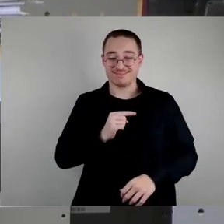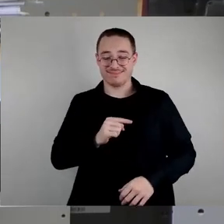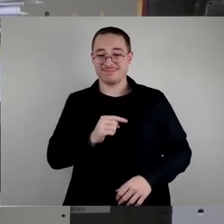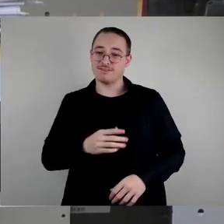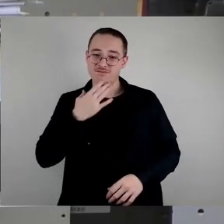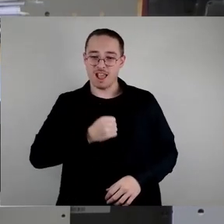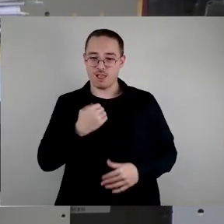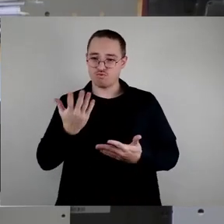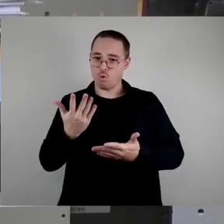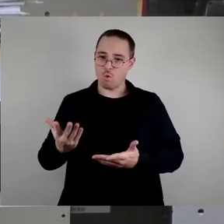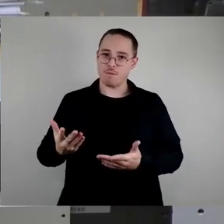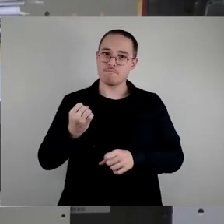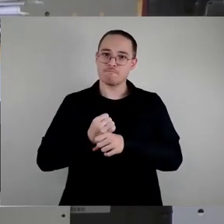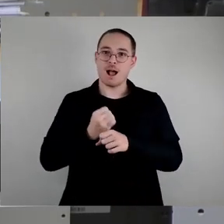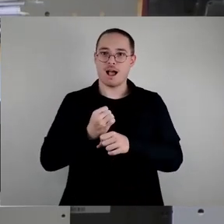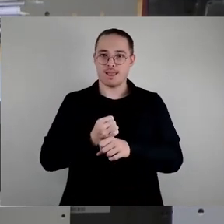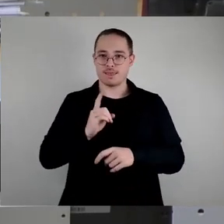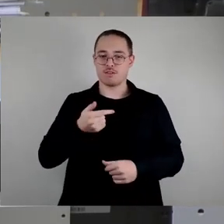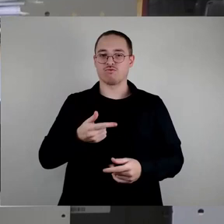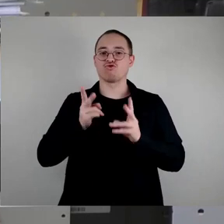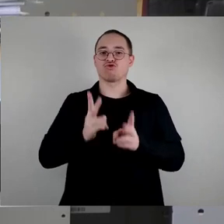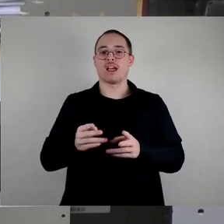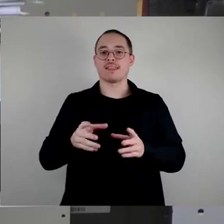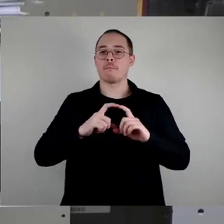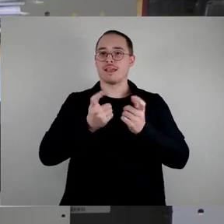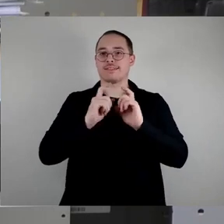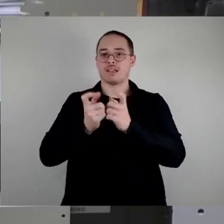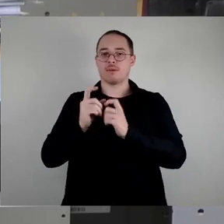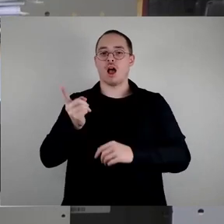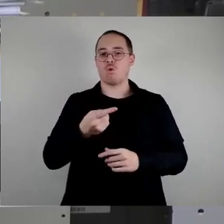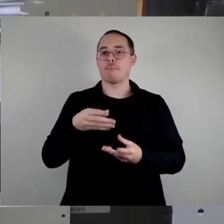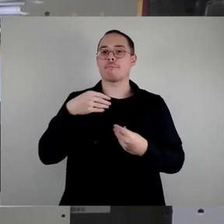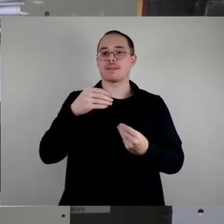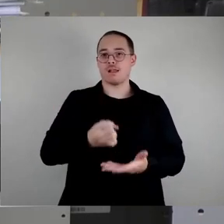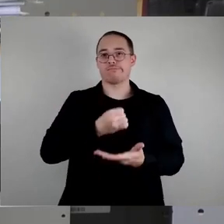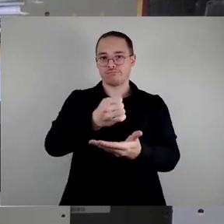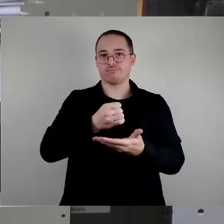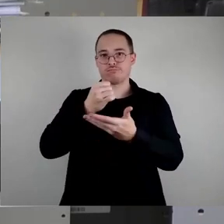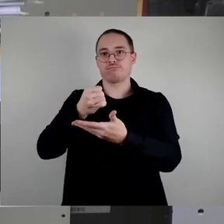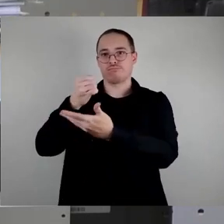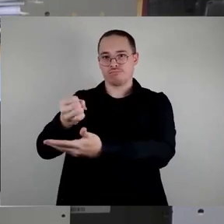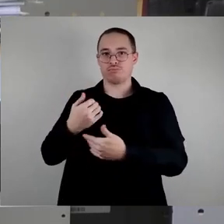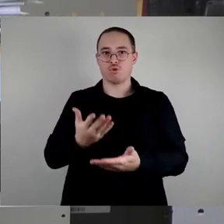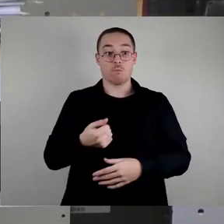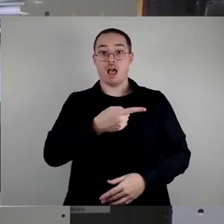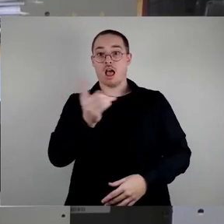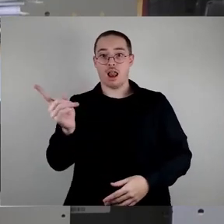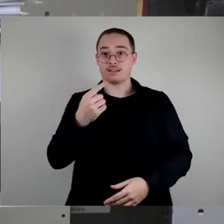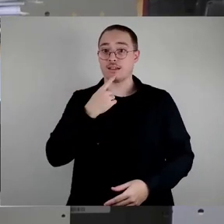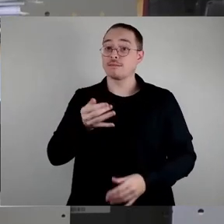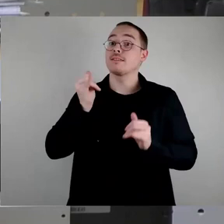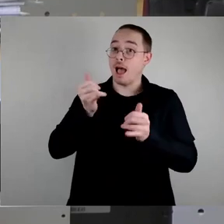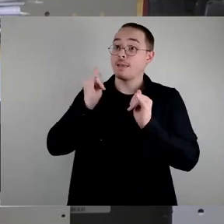Stadtbezirke dort auch mit Mitteln ausgestattet werden. Und ihr habt immer für die 25, ja, ja, ja, ja, ja, vielen Dank, liebe Linke.